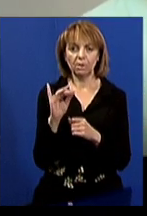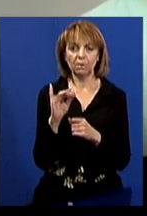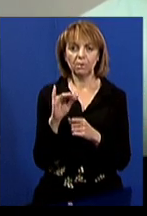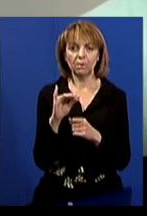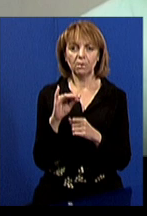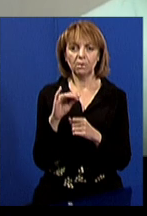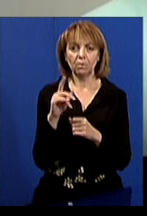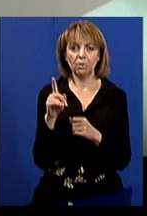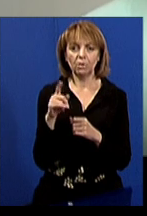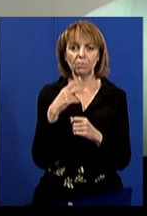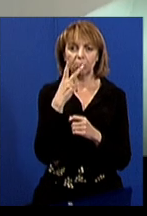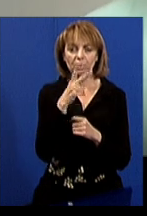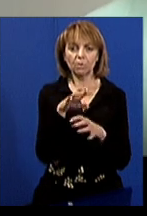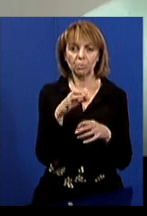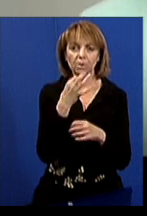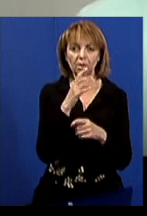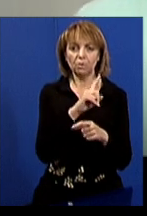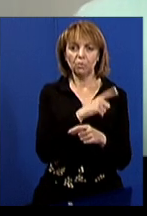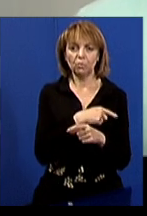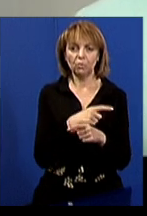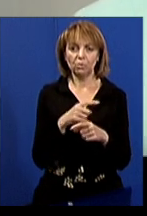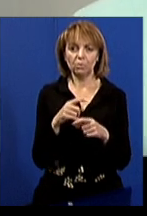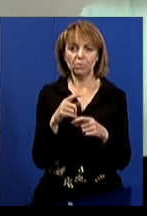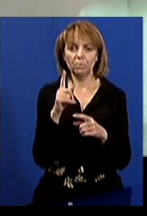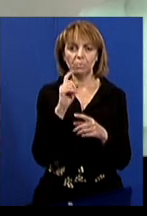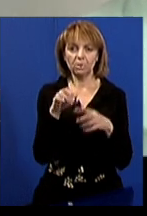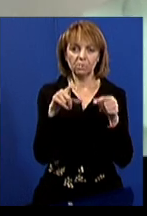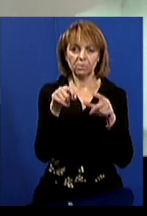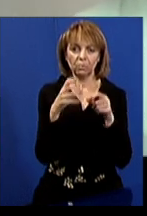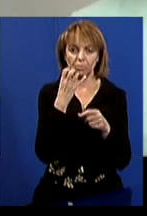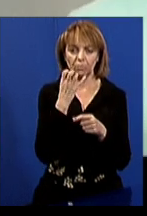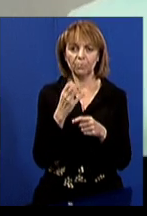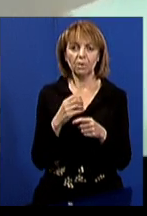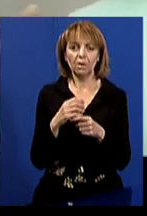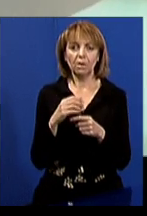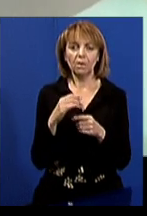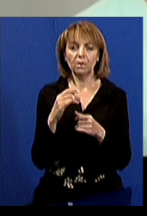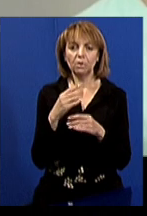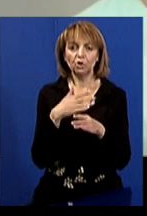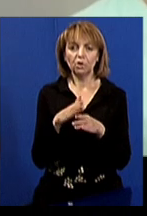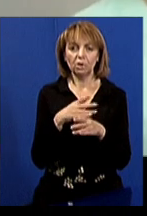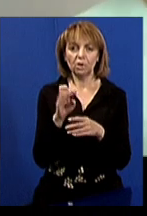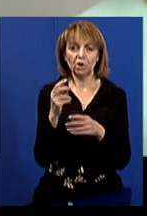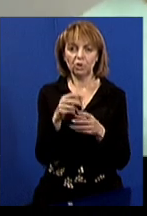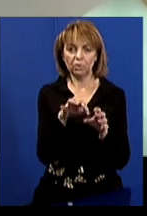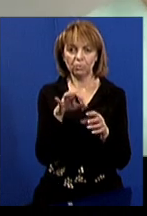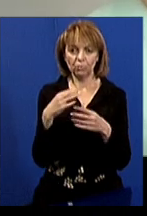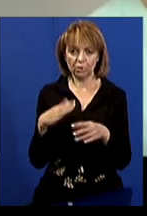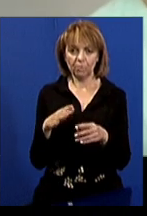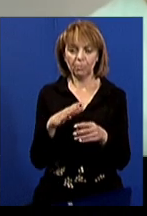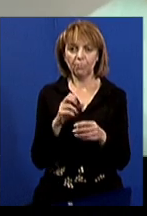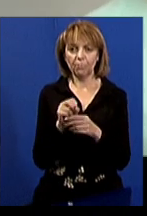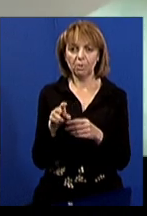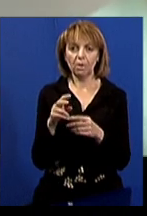облюбували її і дуже смакували. Частина кліщів вже наїлася, їх